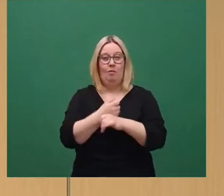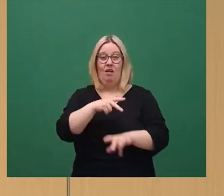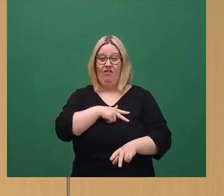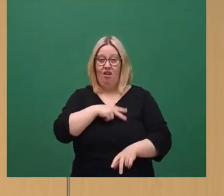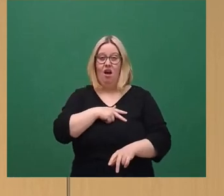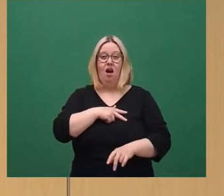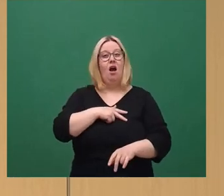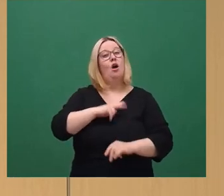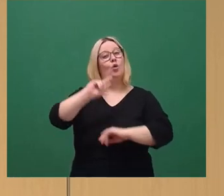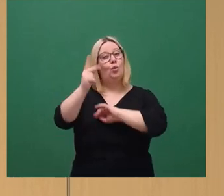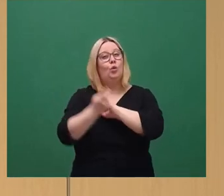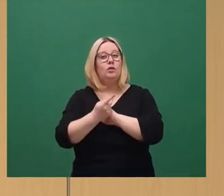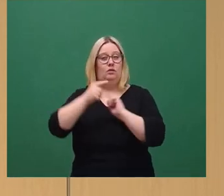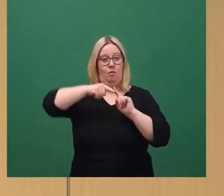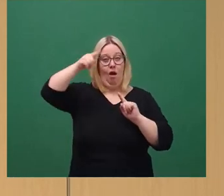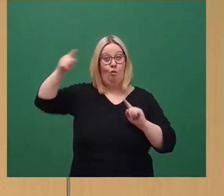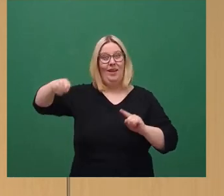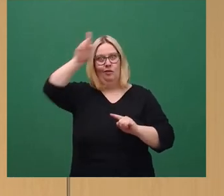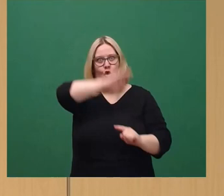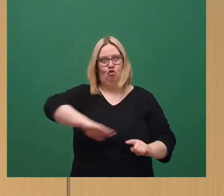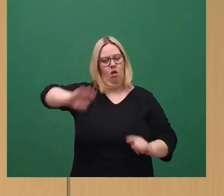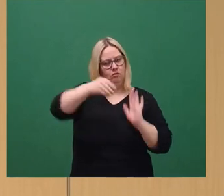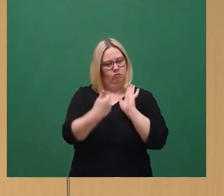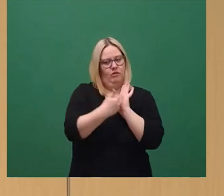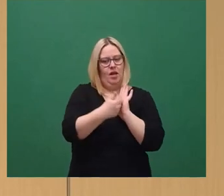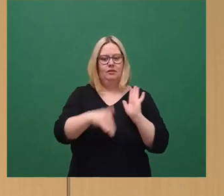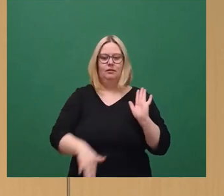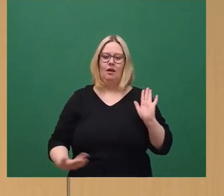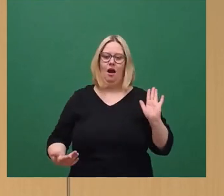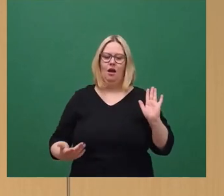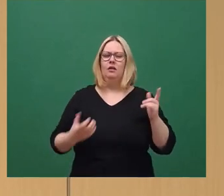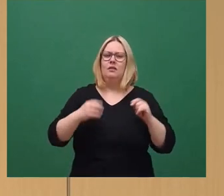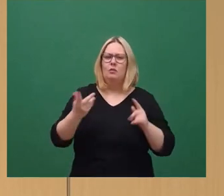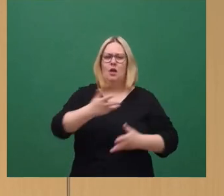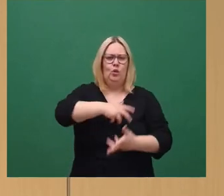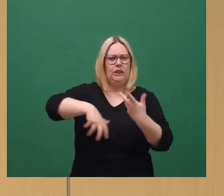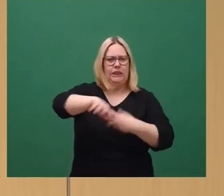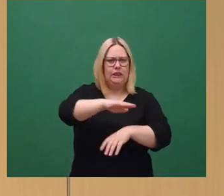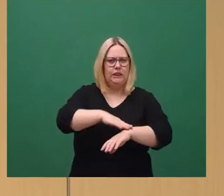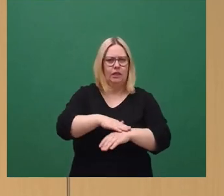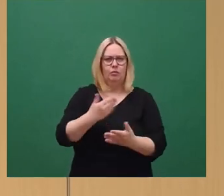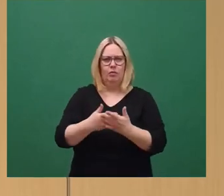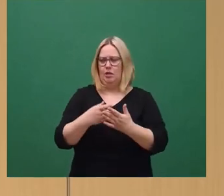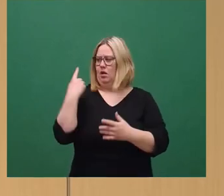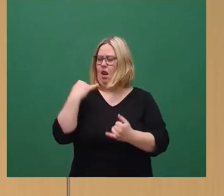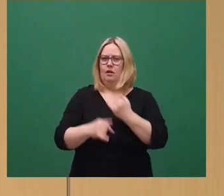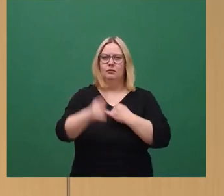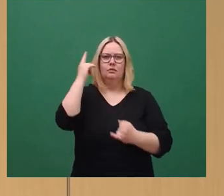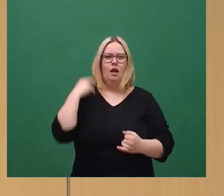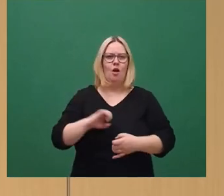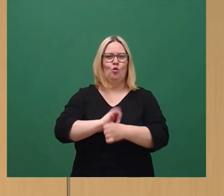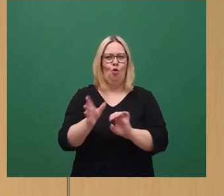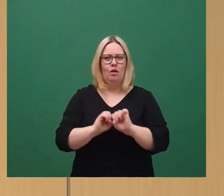Kundenbarometer, sogar deutschlandweit im Vergleich, handfest belegen. Selbst in Krisenzeiten, wie vor allem im letzten Jahr durch die Corona